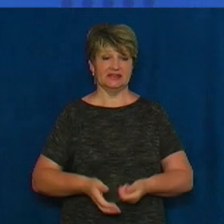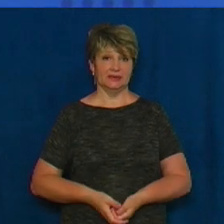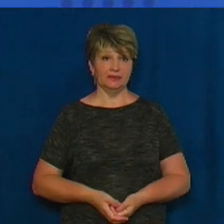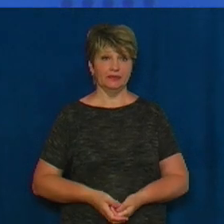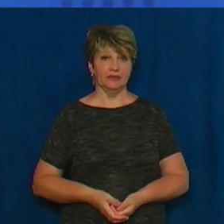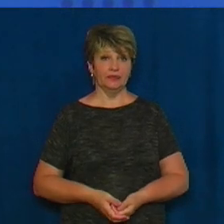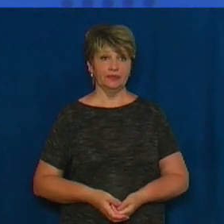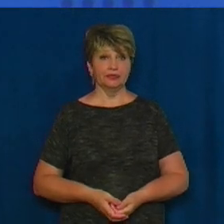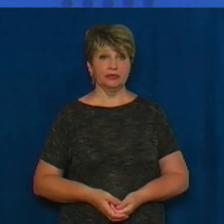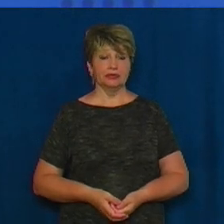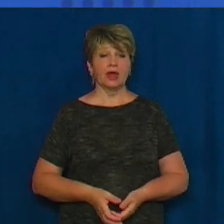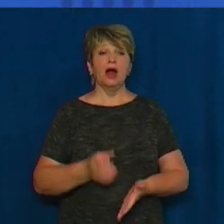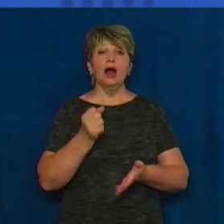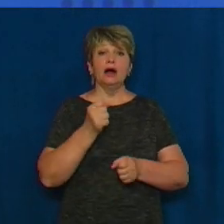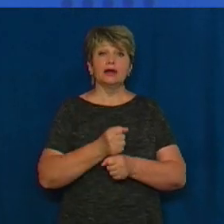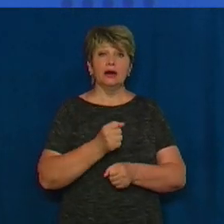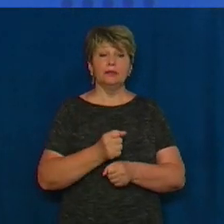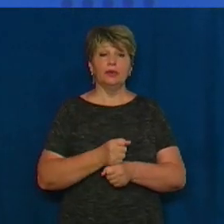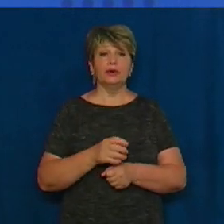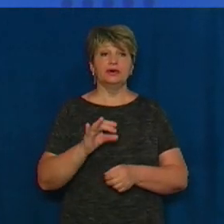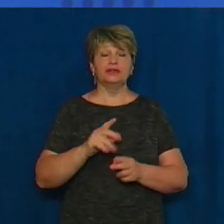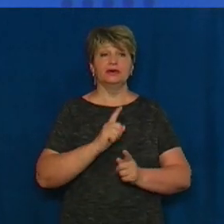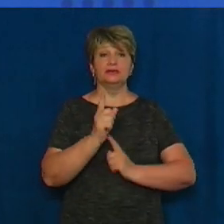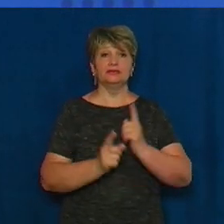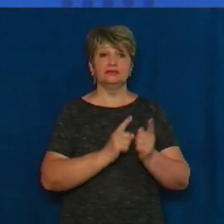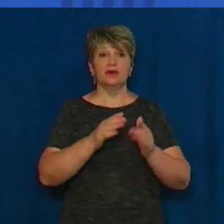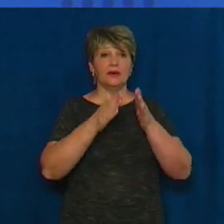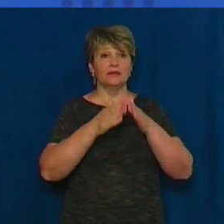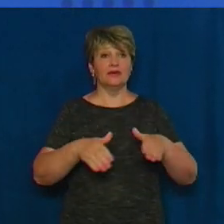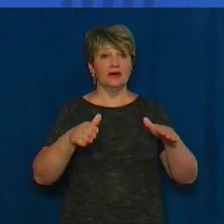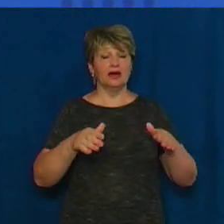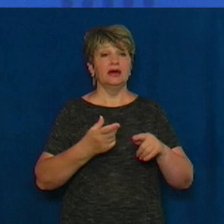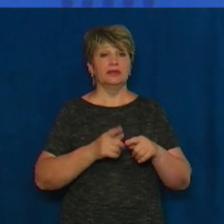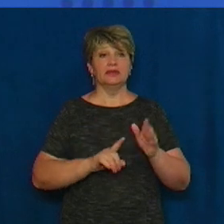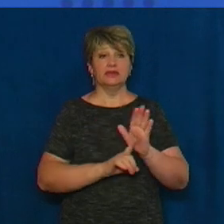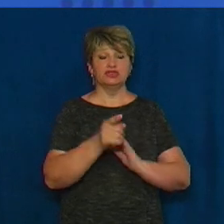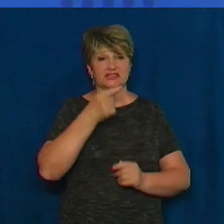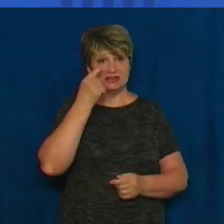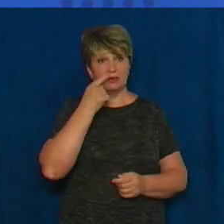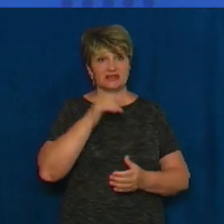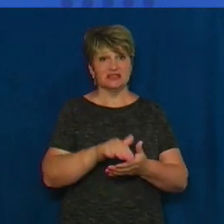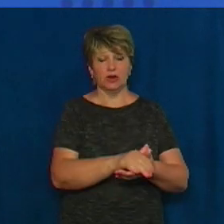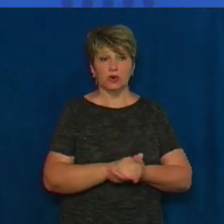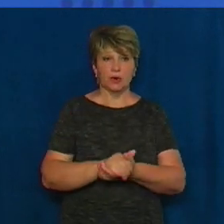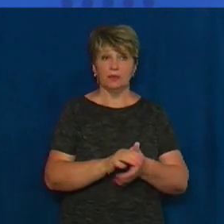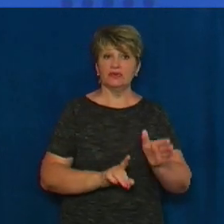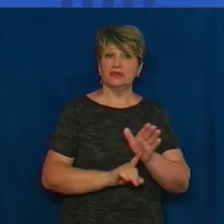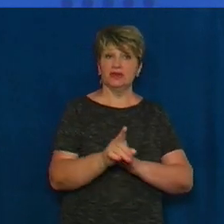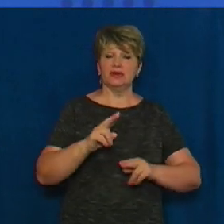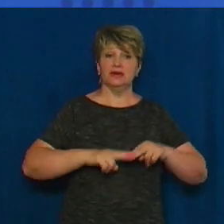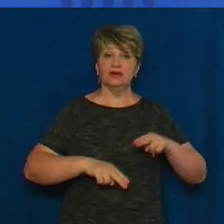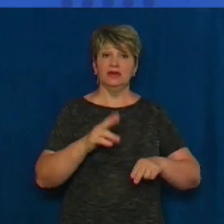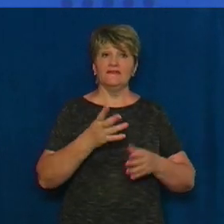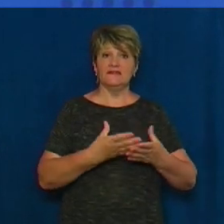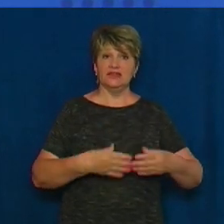Роботи із перекривання даху новою амбулаторією розпочали у Степанківській громаді. Стартувало будівництво медзакладу на